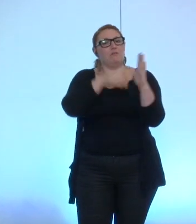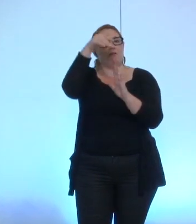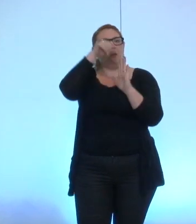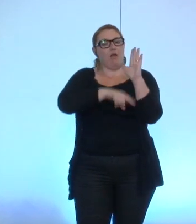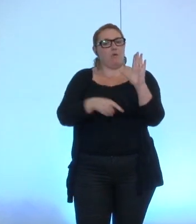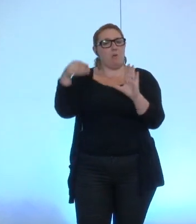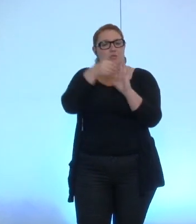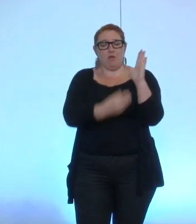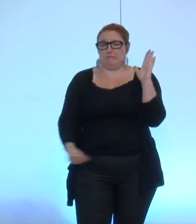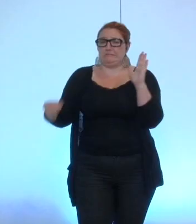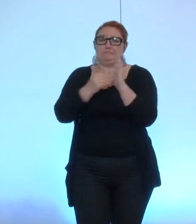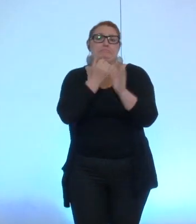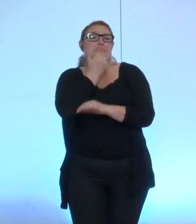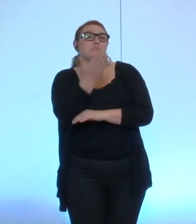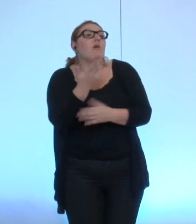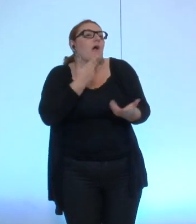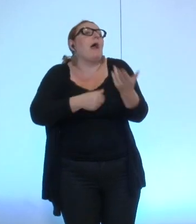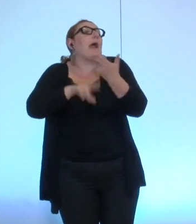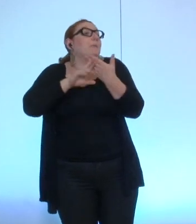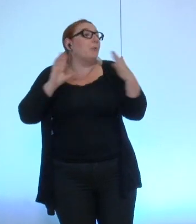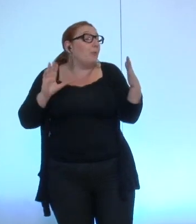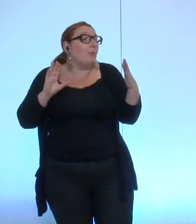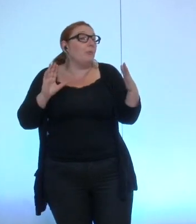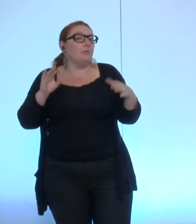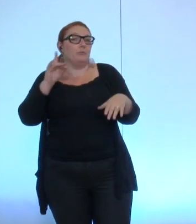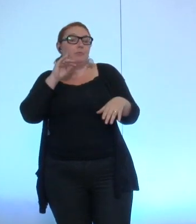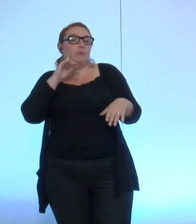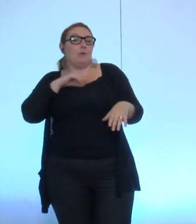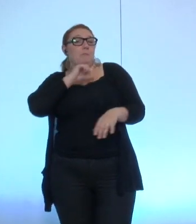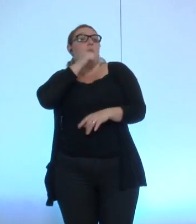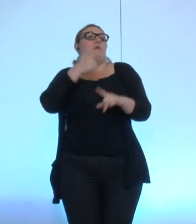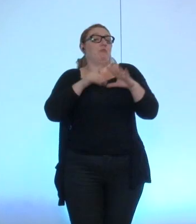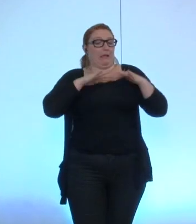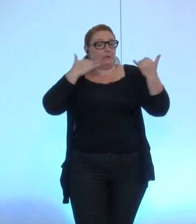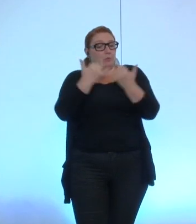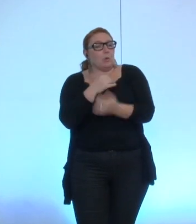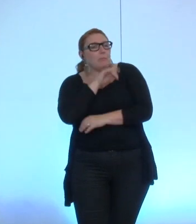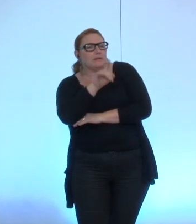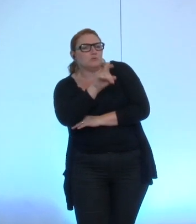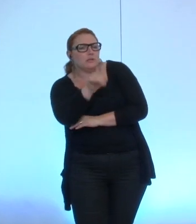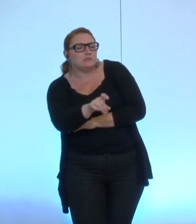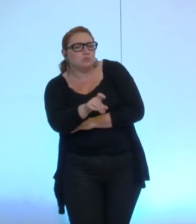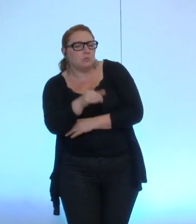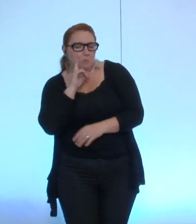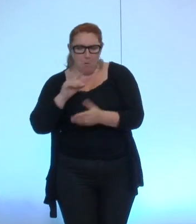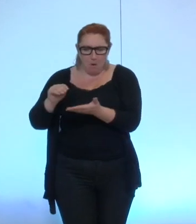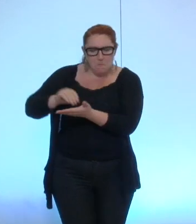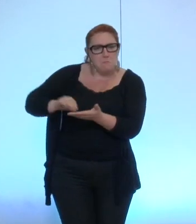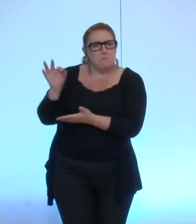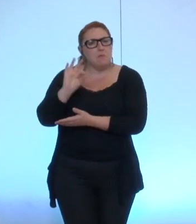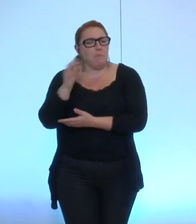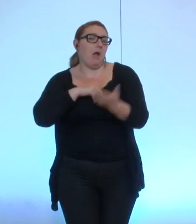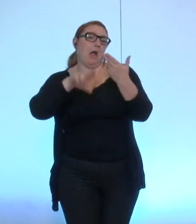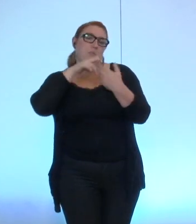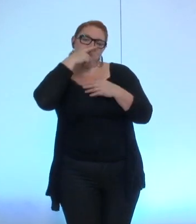C'est du moins ce qui nous a été répondu lors de la première réunion, lorsque nous avons questionné sur ce propos. Nous